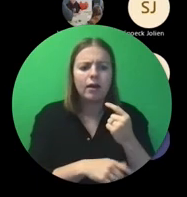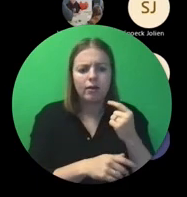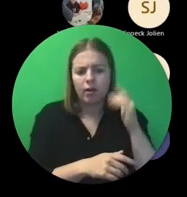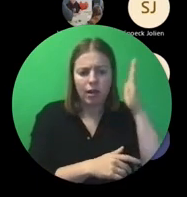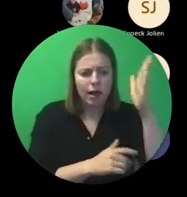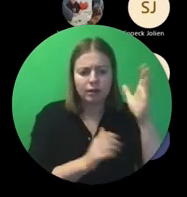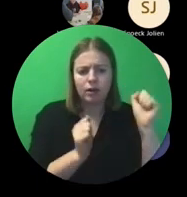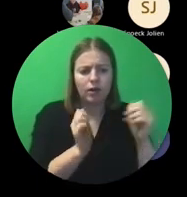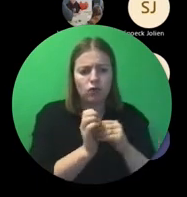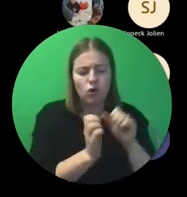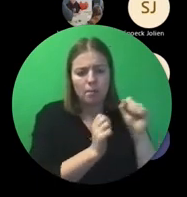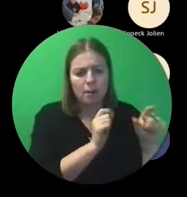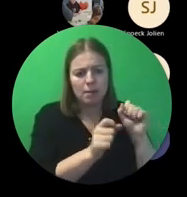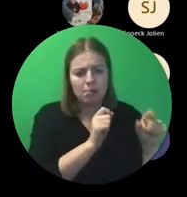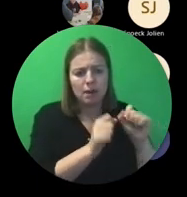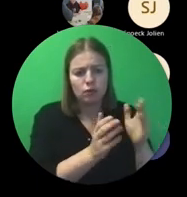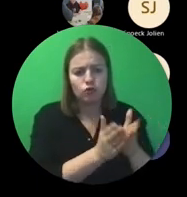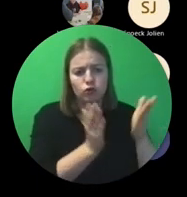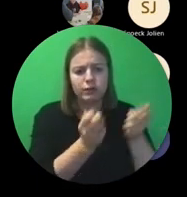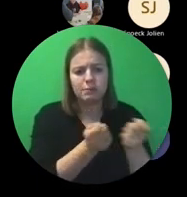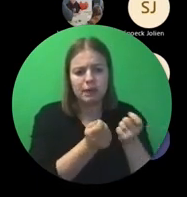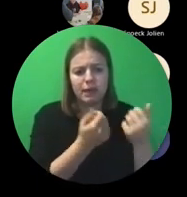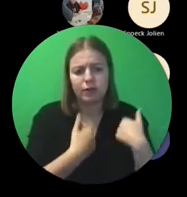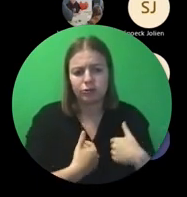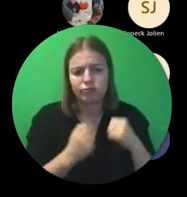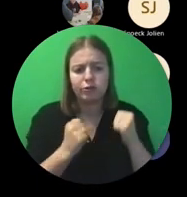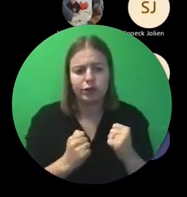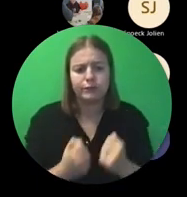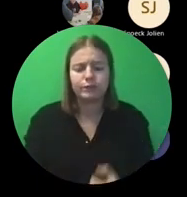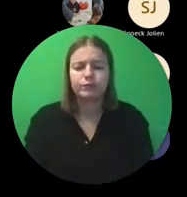later naar de dossierbeheerders sturen.